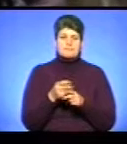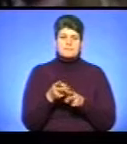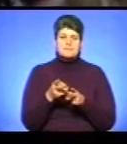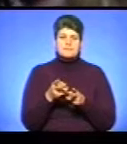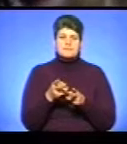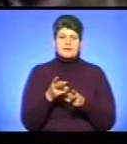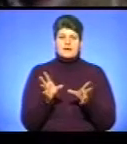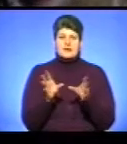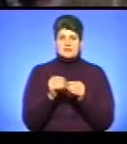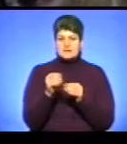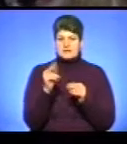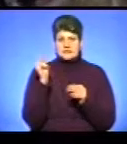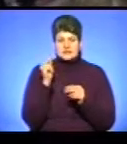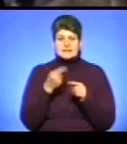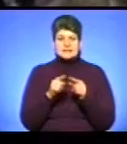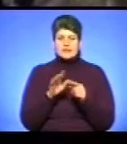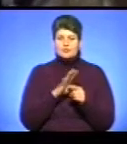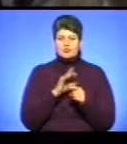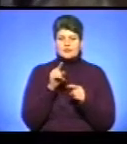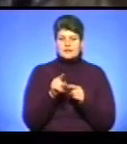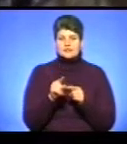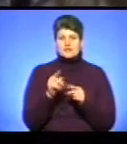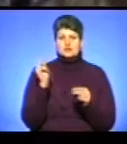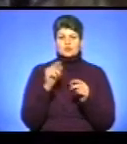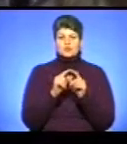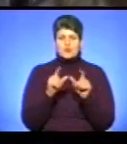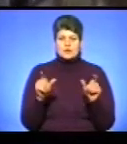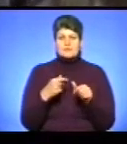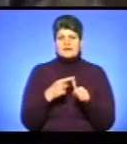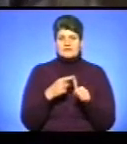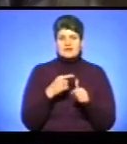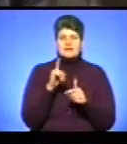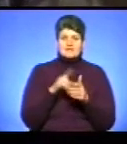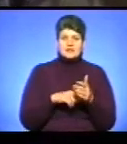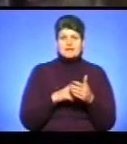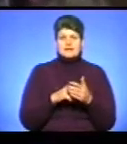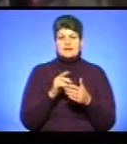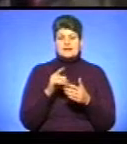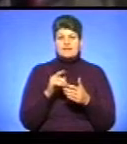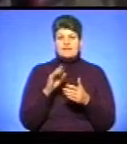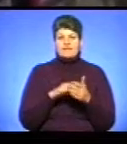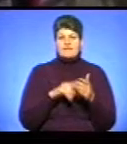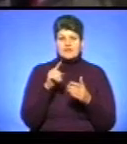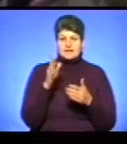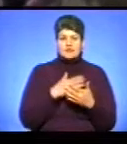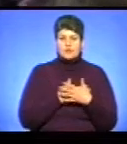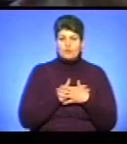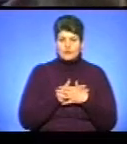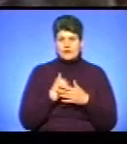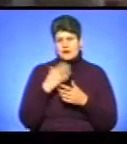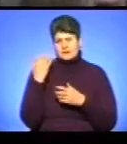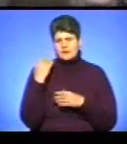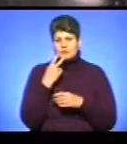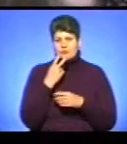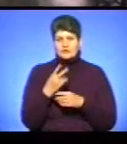їхнім навчанням. Це була така імпровізована школа. Ми її назвали «Віра, Надія, Любов». Власне, колись я побачила сюжет, як